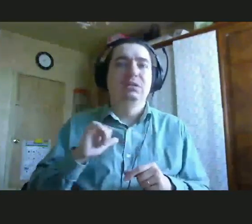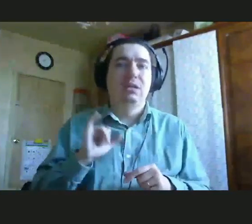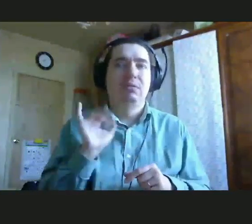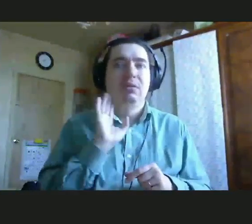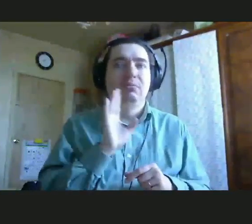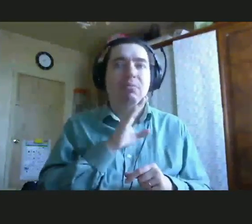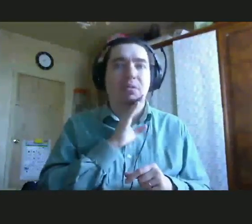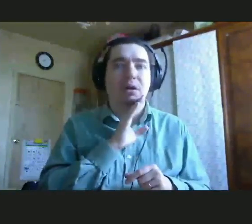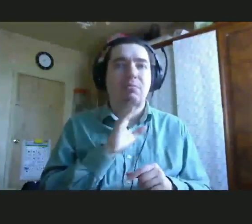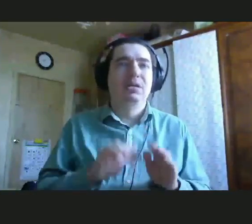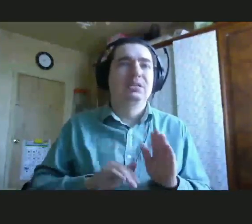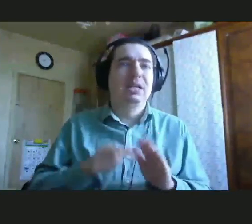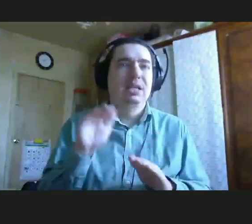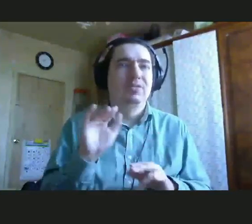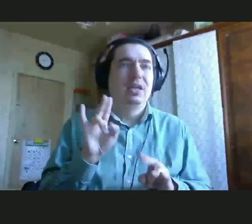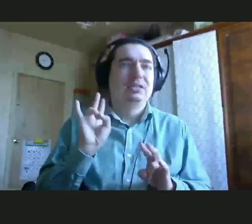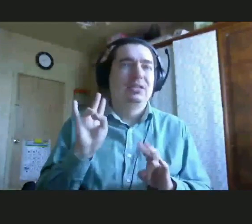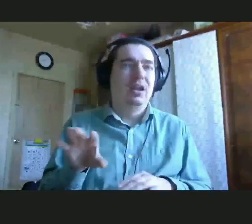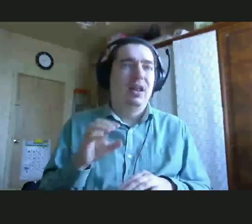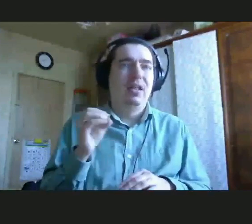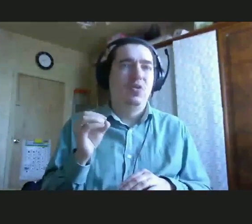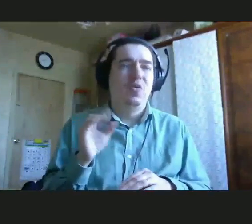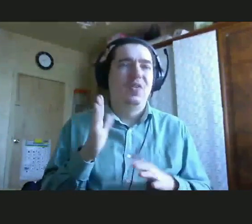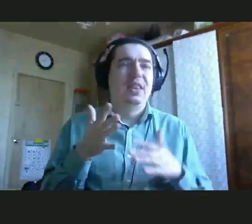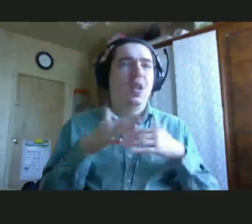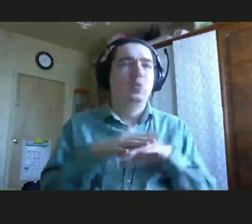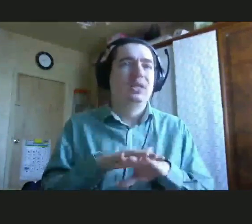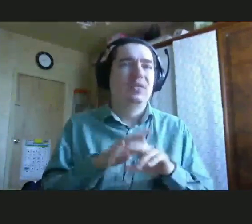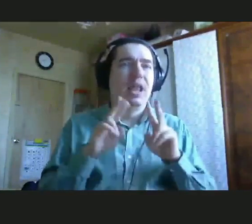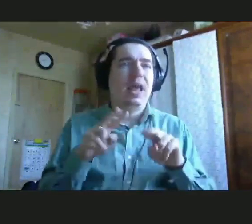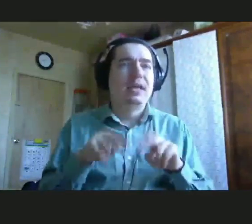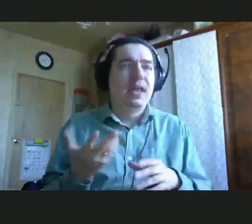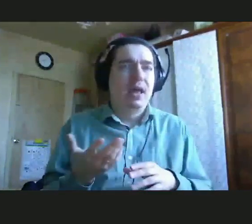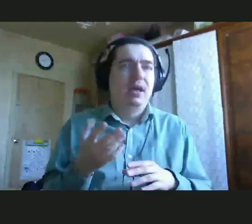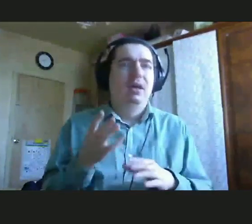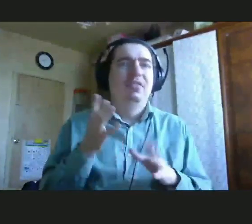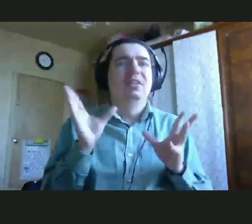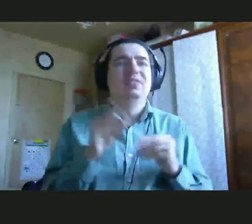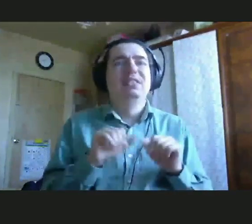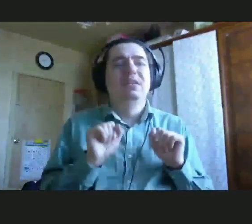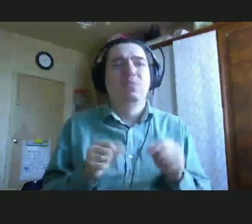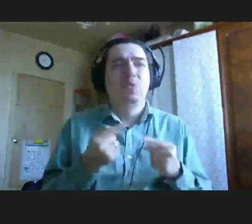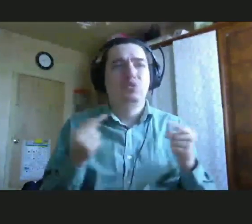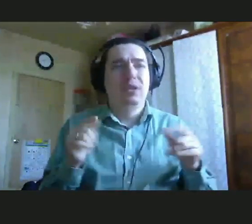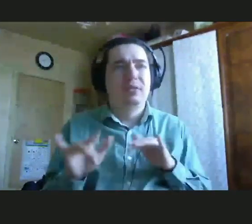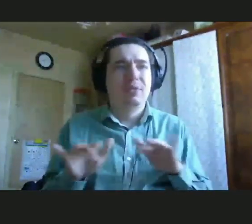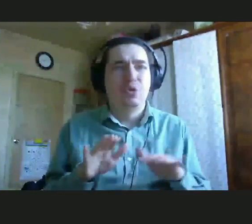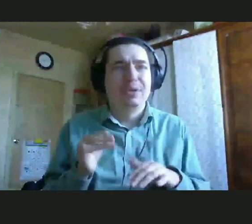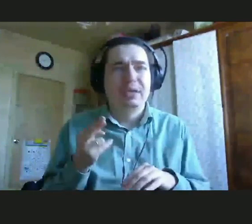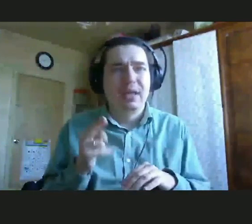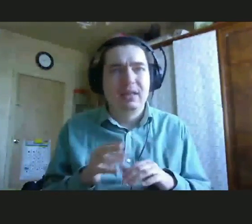Злату с детства отправляла в инклюзивный лагере на всевозможные мероприятия, и вот везде, где можно было,